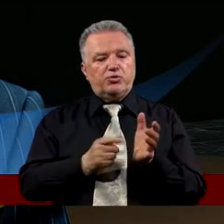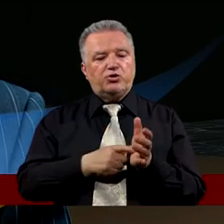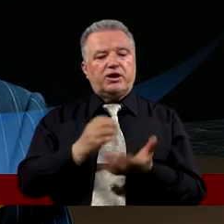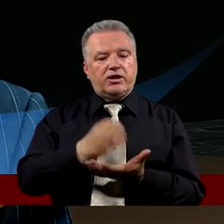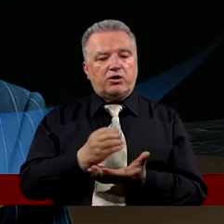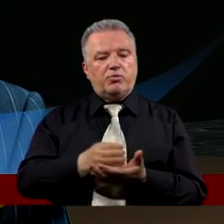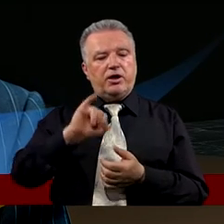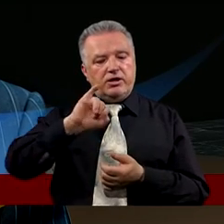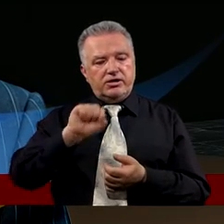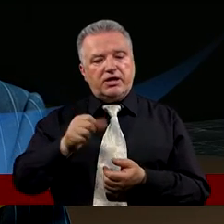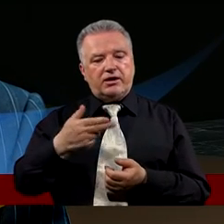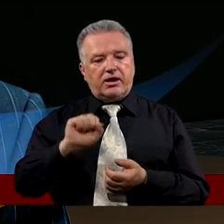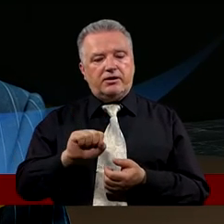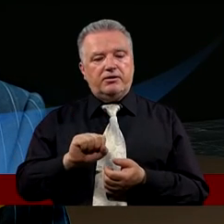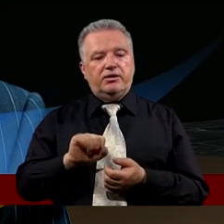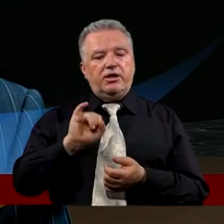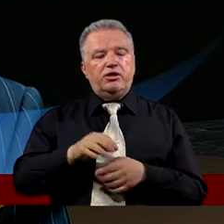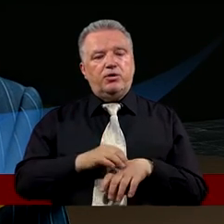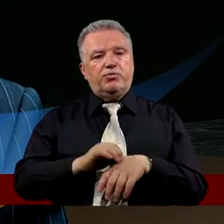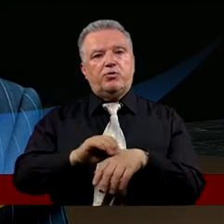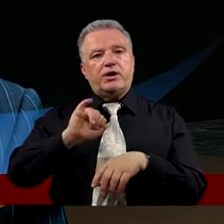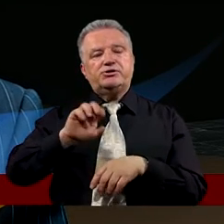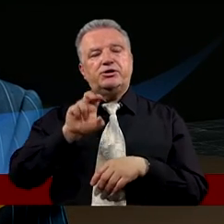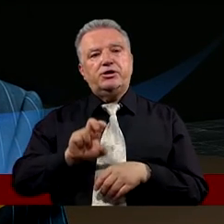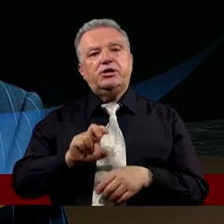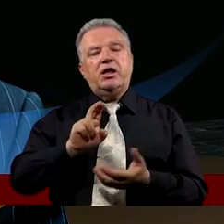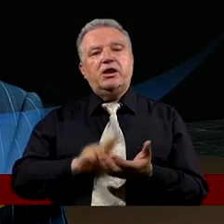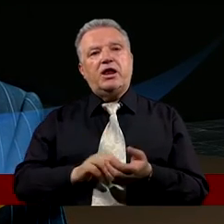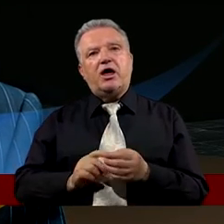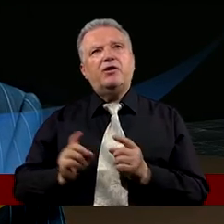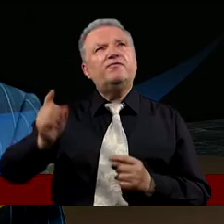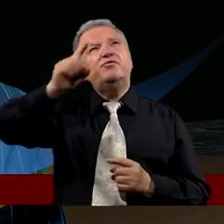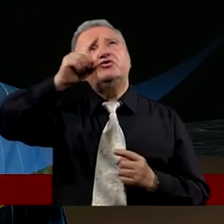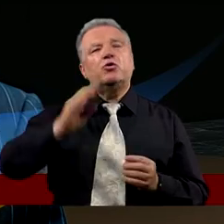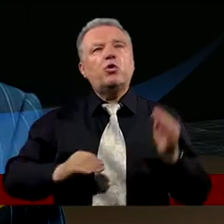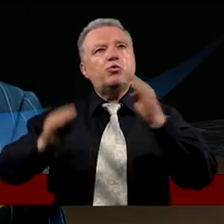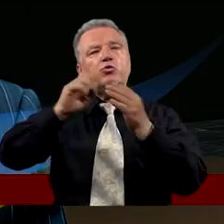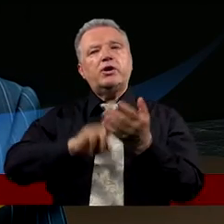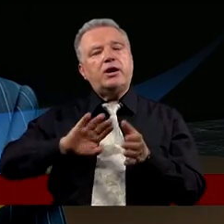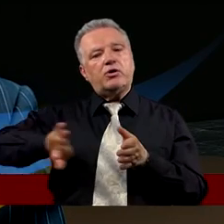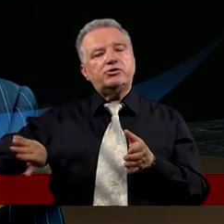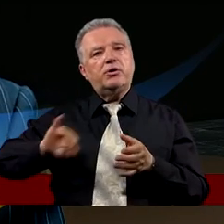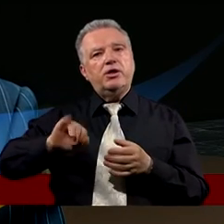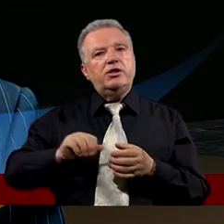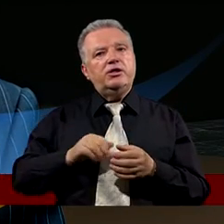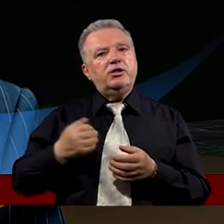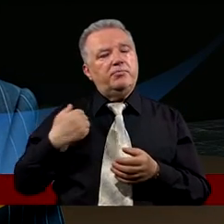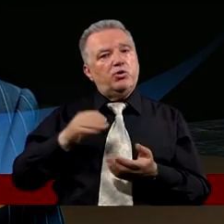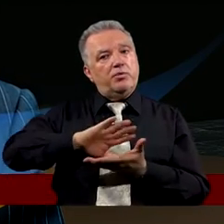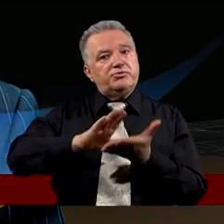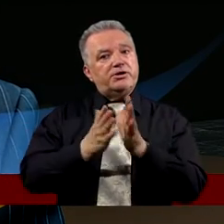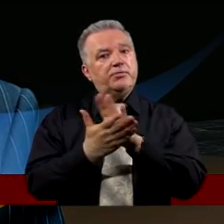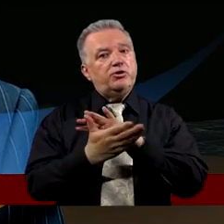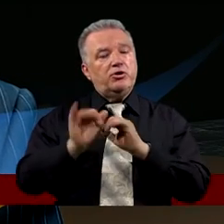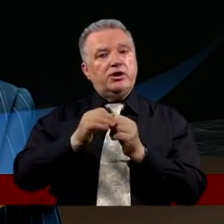Piotra i Jakuba I Jana Brata Jego I prowadzi ich Na wysoką górę Na osobność I został przemieniony Przed